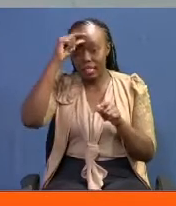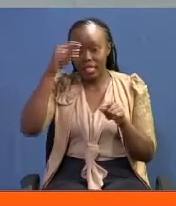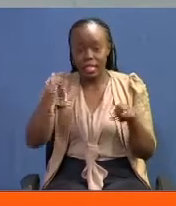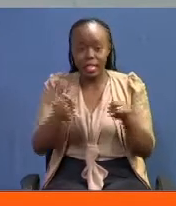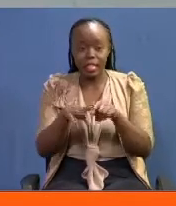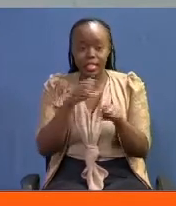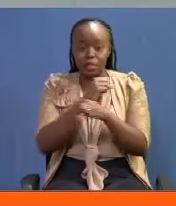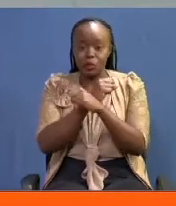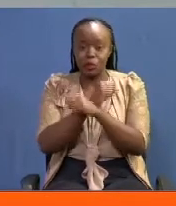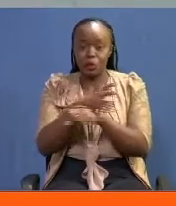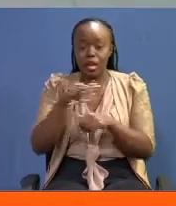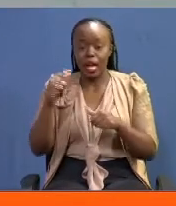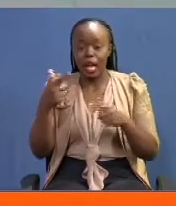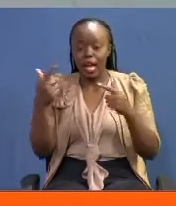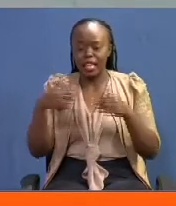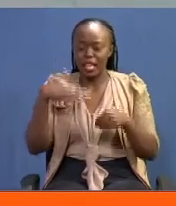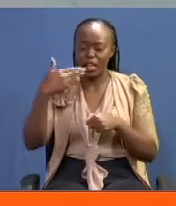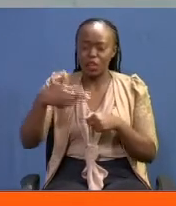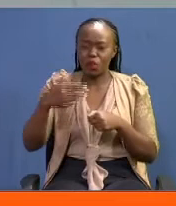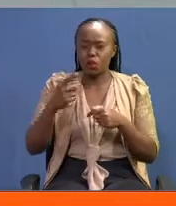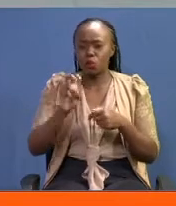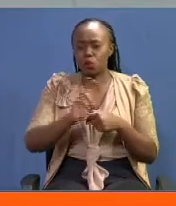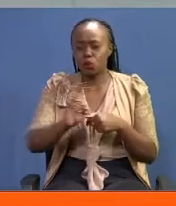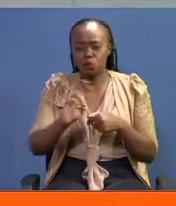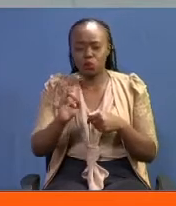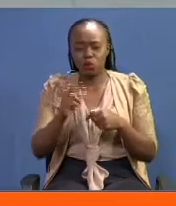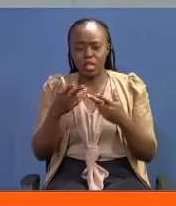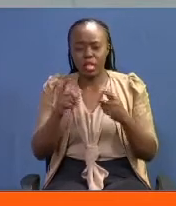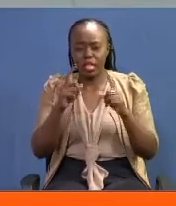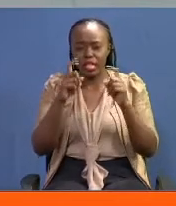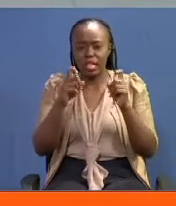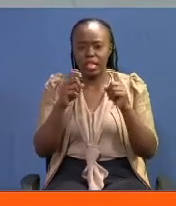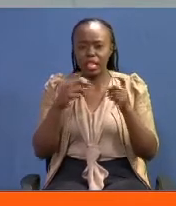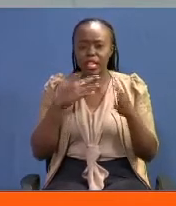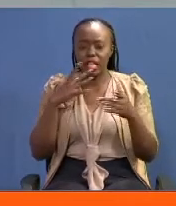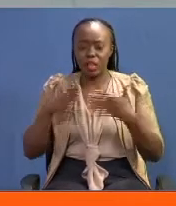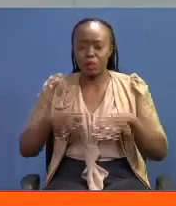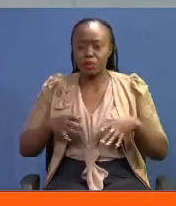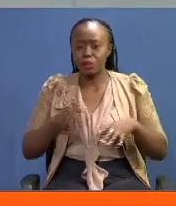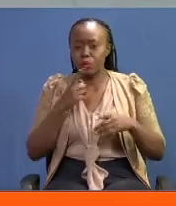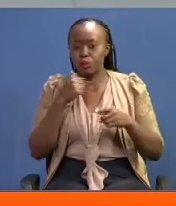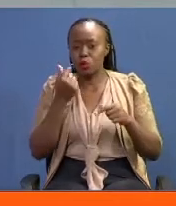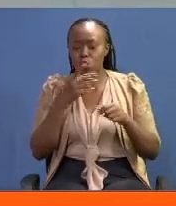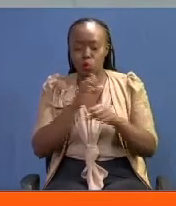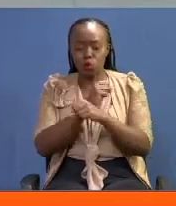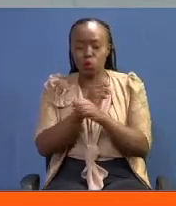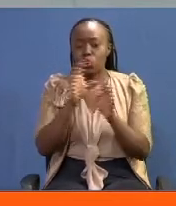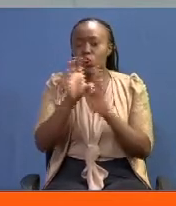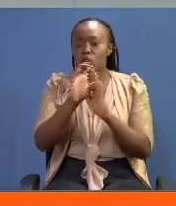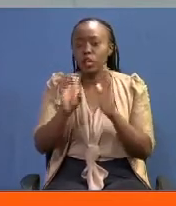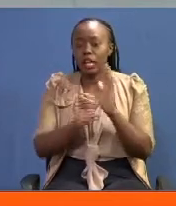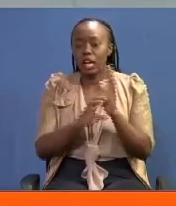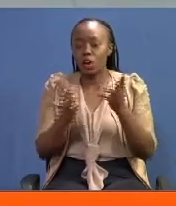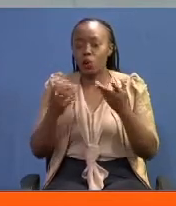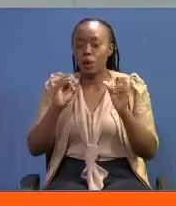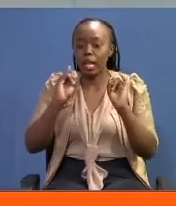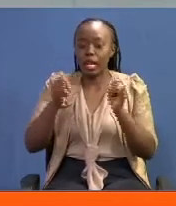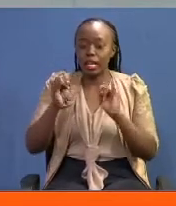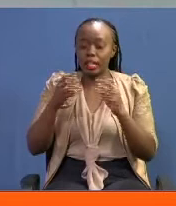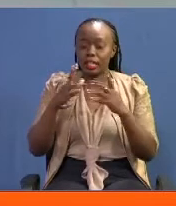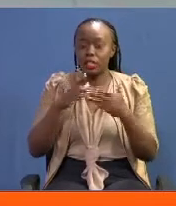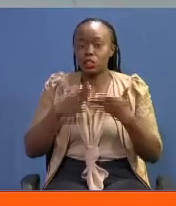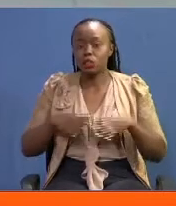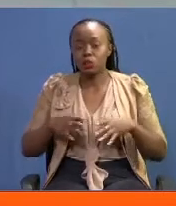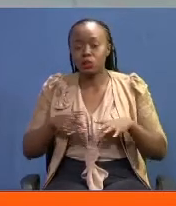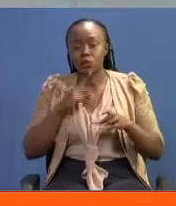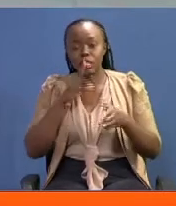shiria na haki za kila moja. Mdazamaji hiyo ni nuku ya ujumbe wa wanharakati wa linda katiba kwa viombo vihabari. Wakitua tetesi